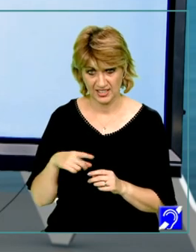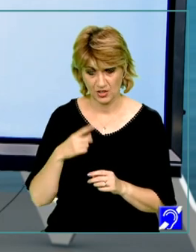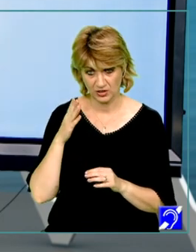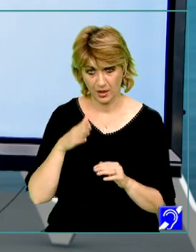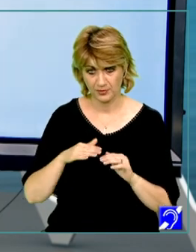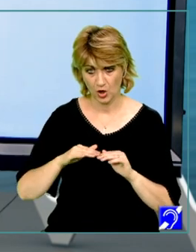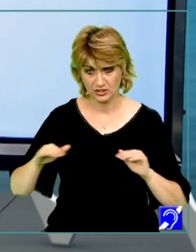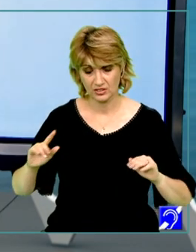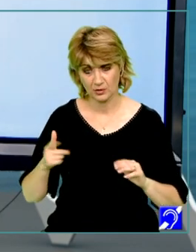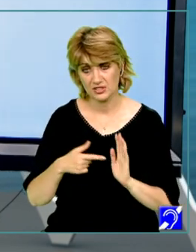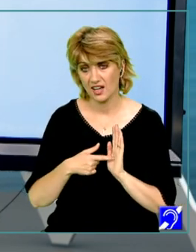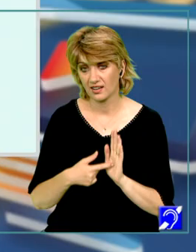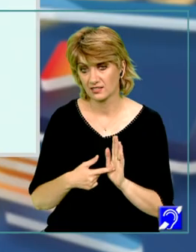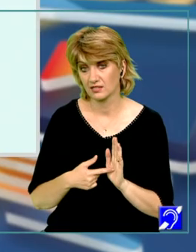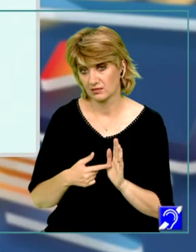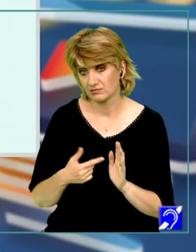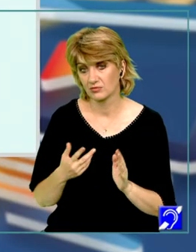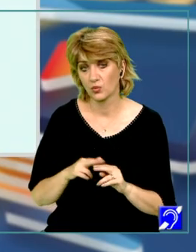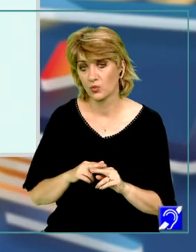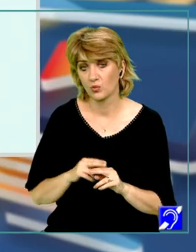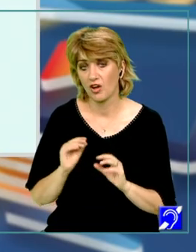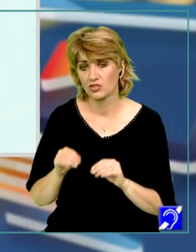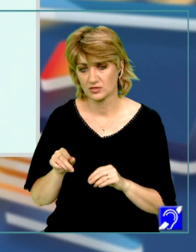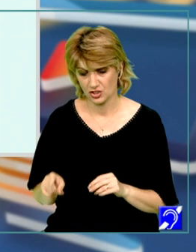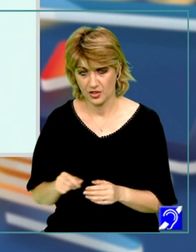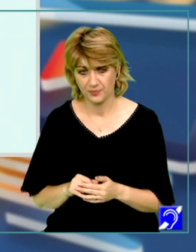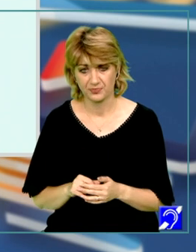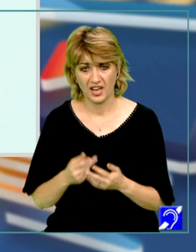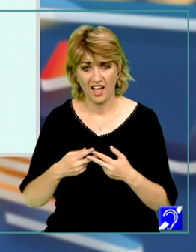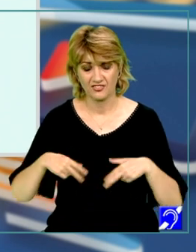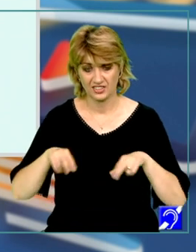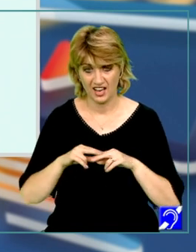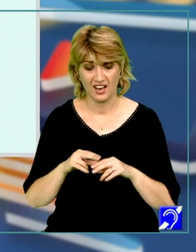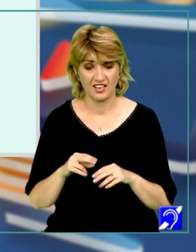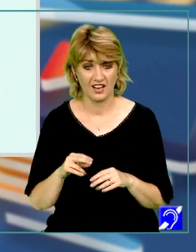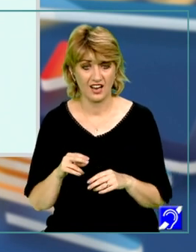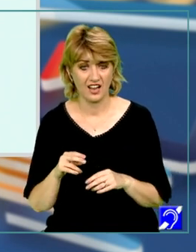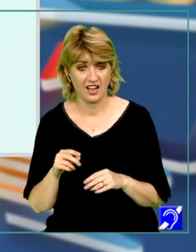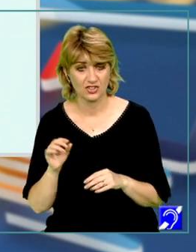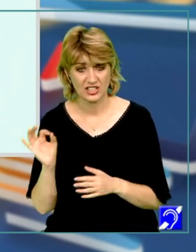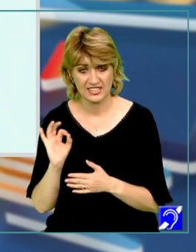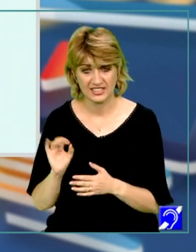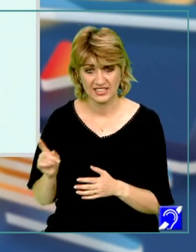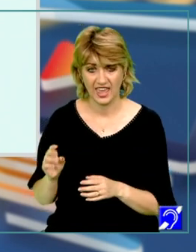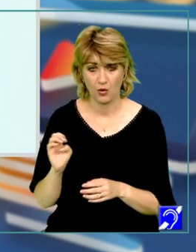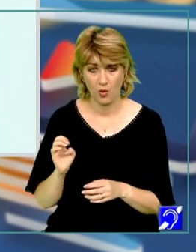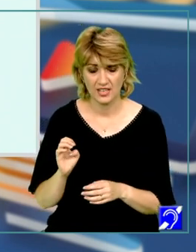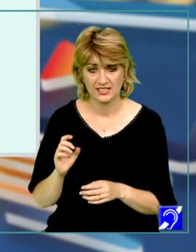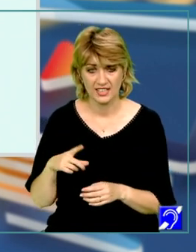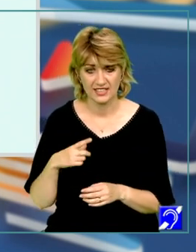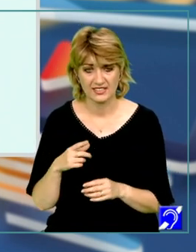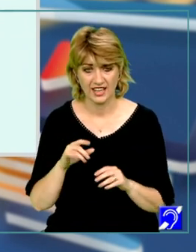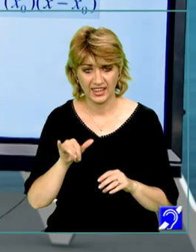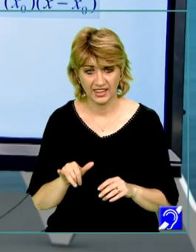trebui să demonstrăm acest lucru. Adică să ajungem în final la ceea ce am scris aici, că ecuația este y